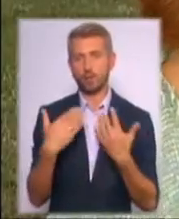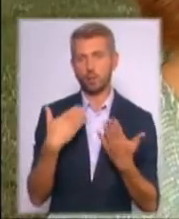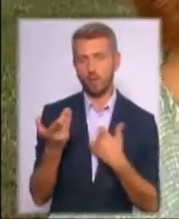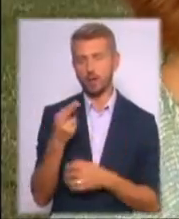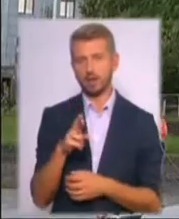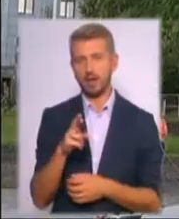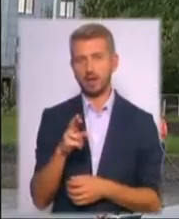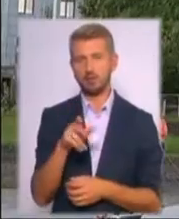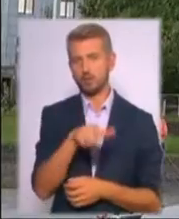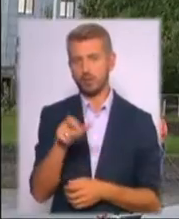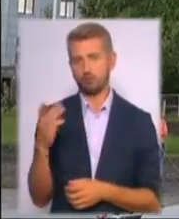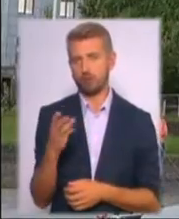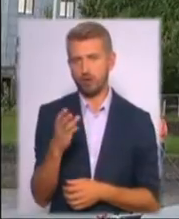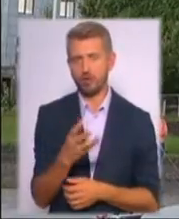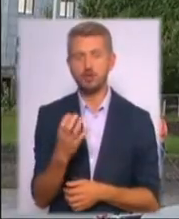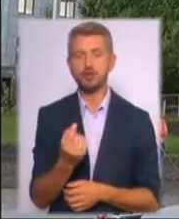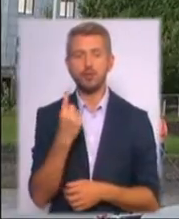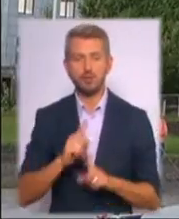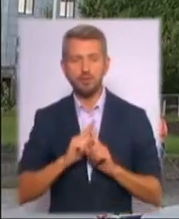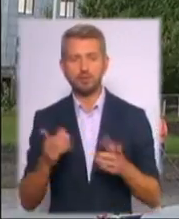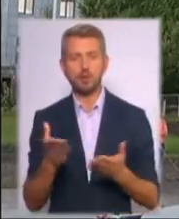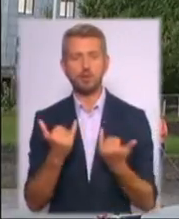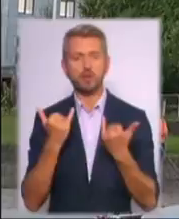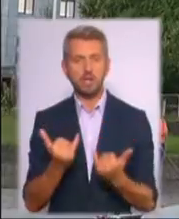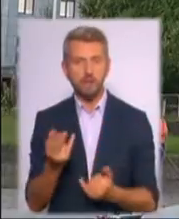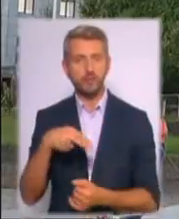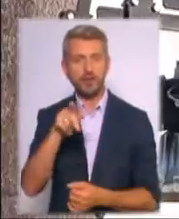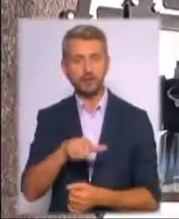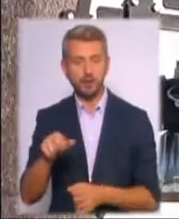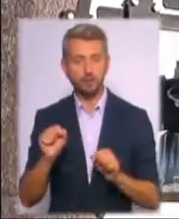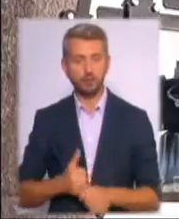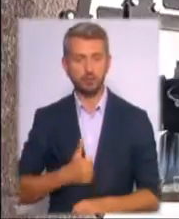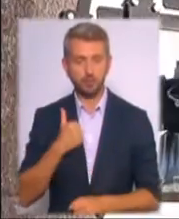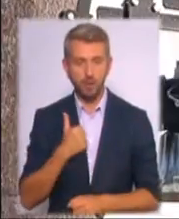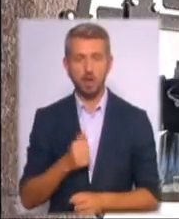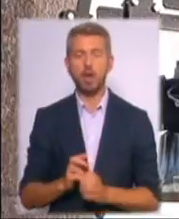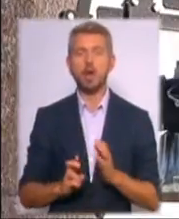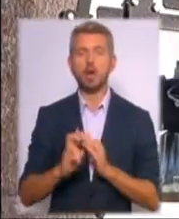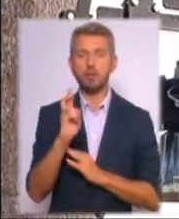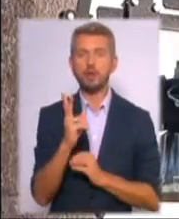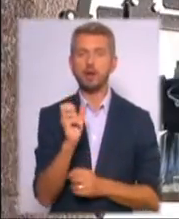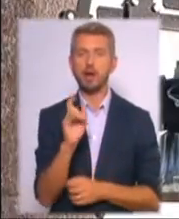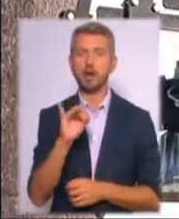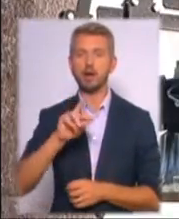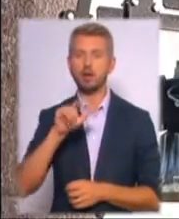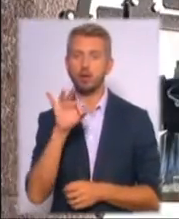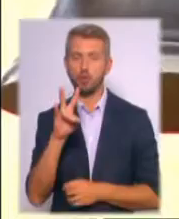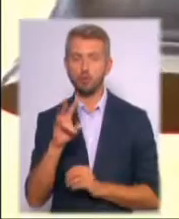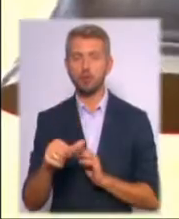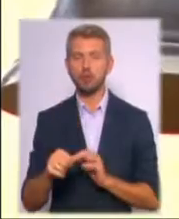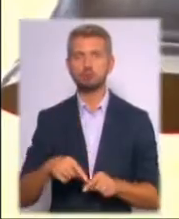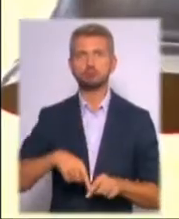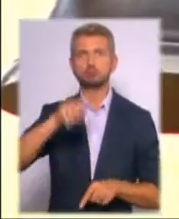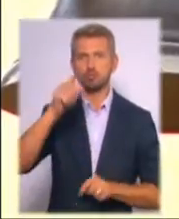для деснянців. Ще одна перлина, якою нині деснянці можуть пишатися – каплиця Карельйону. Шестиметрова гранітна споруда,